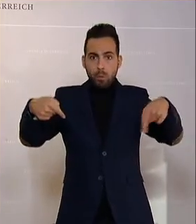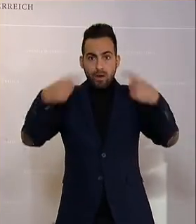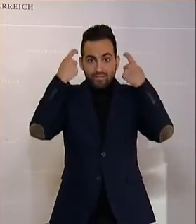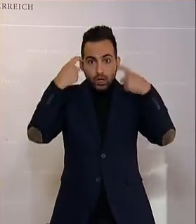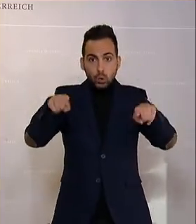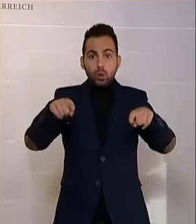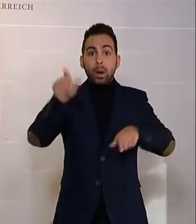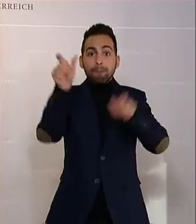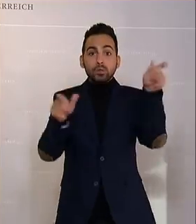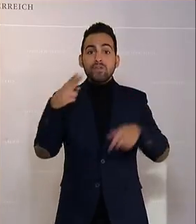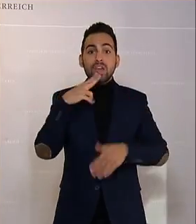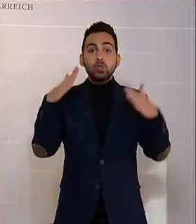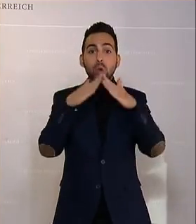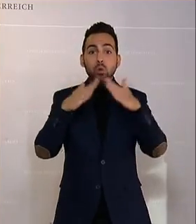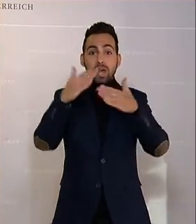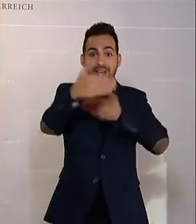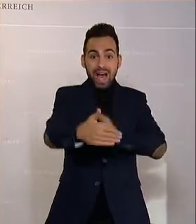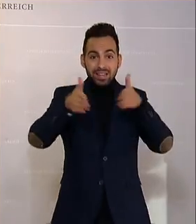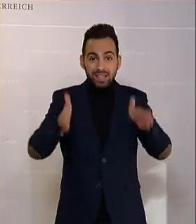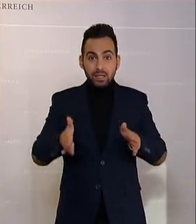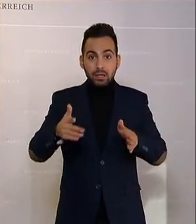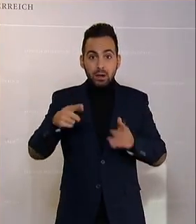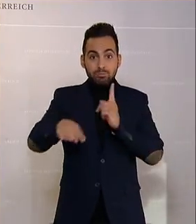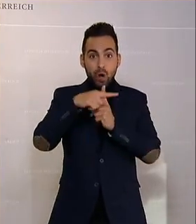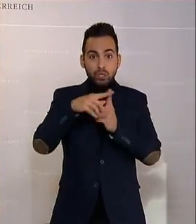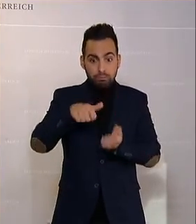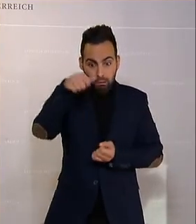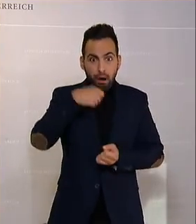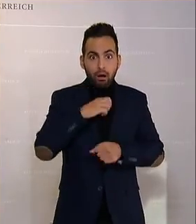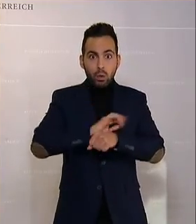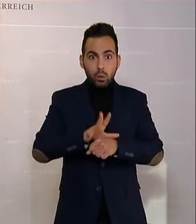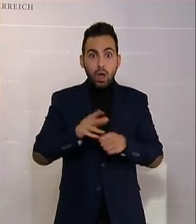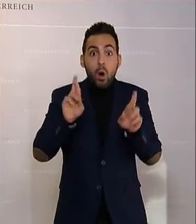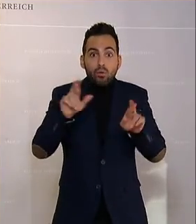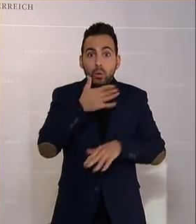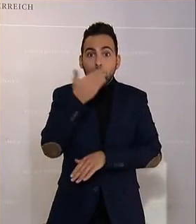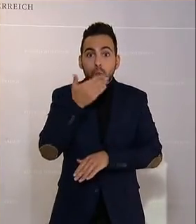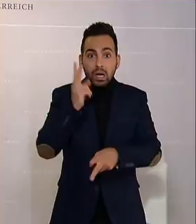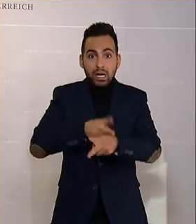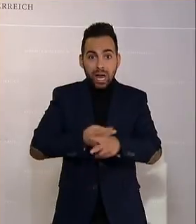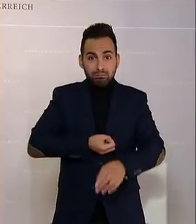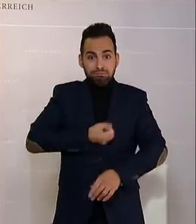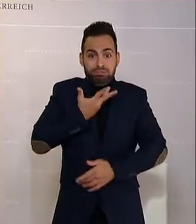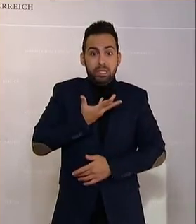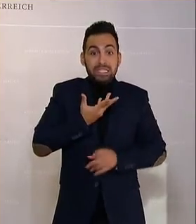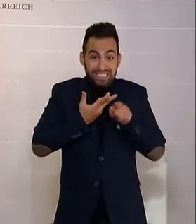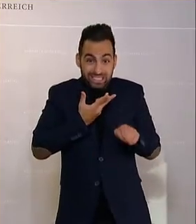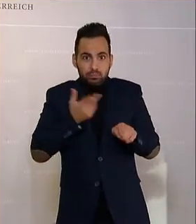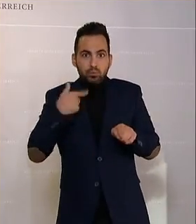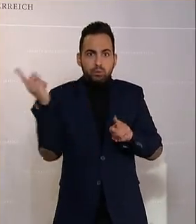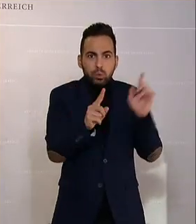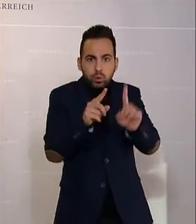Menschen, die zu Hause sich in Quarantäne befinden, positiv getestet, aber eben hoffentlich noch nicht erkrankt, die müssen wir